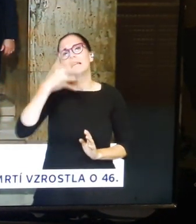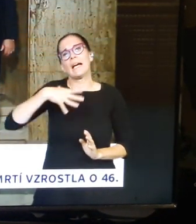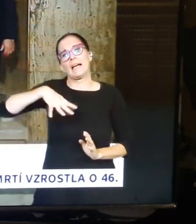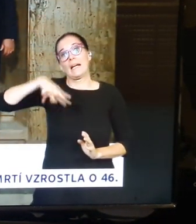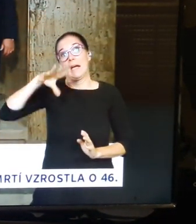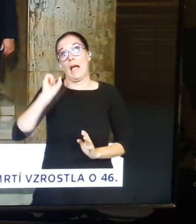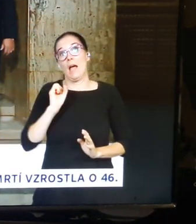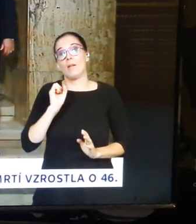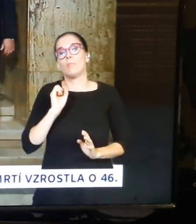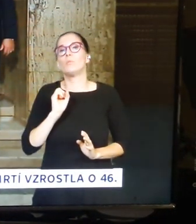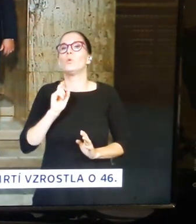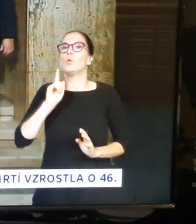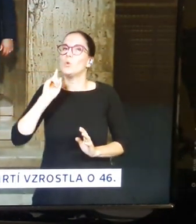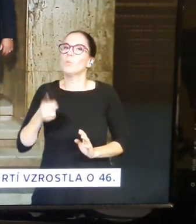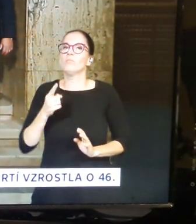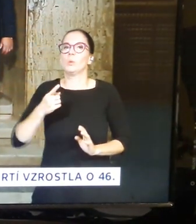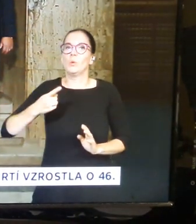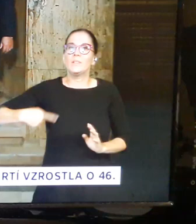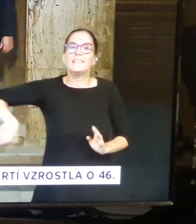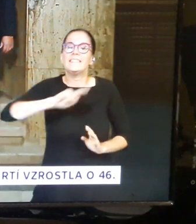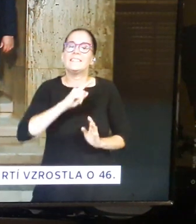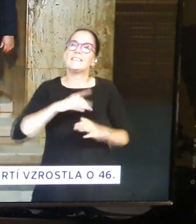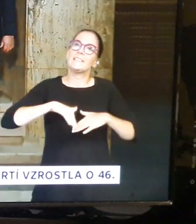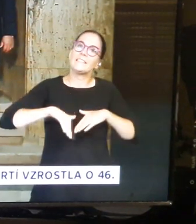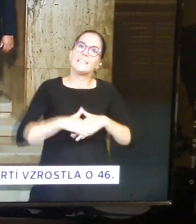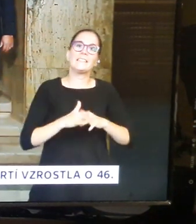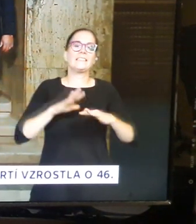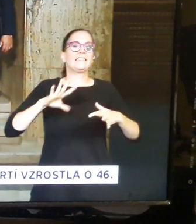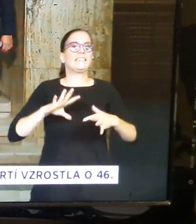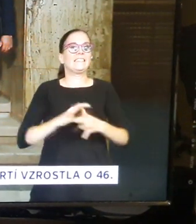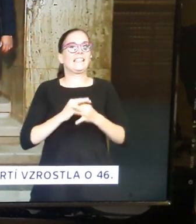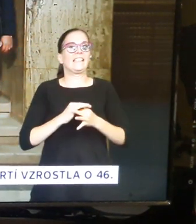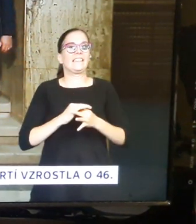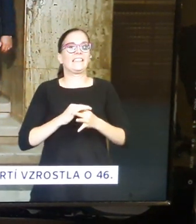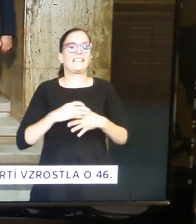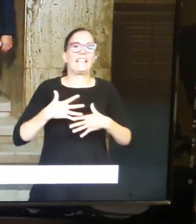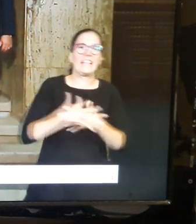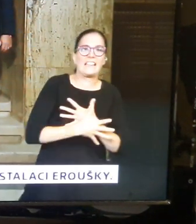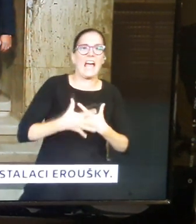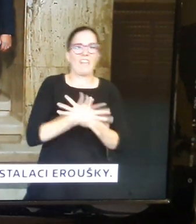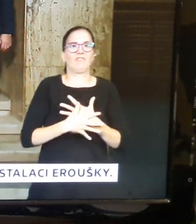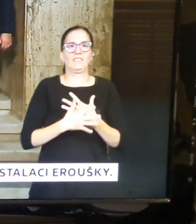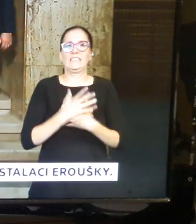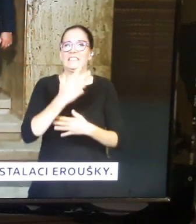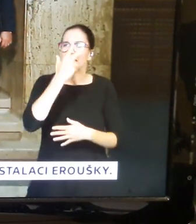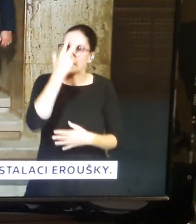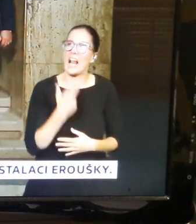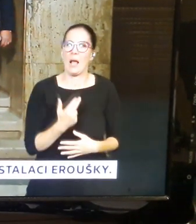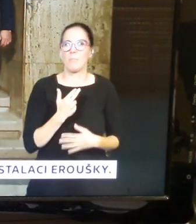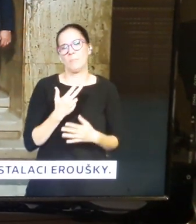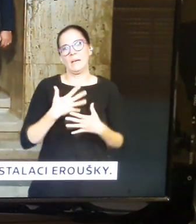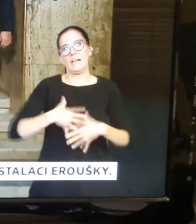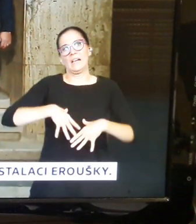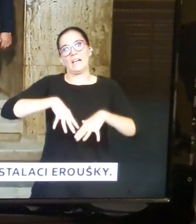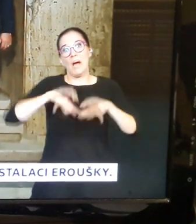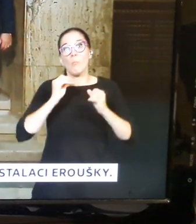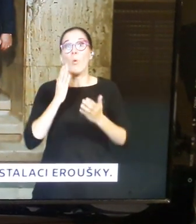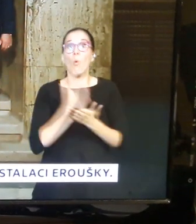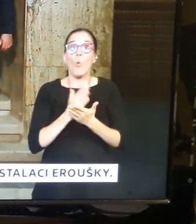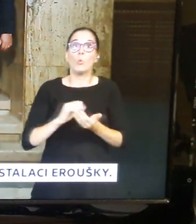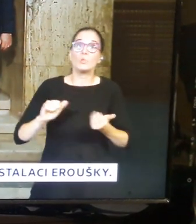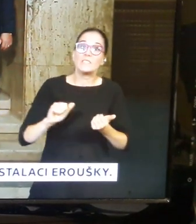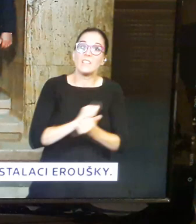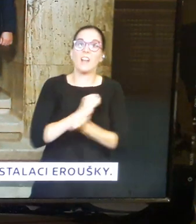muselo vzniknout celospolečenský dojem, velké frustrace a zklamání. Že prvnula opět něco